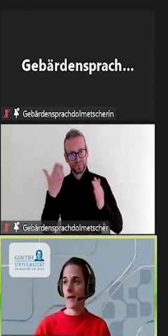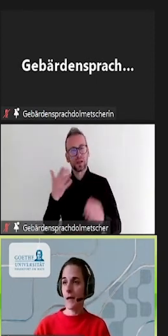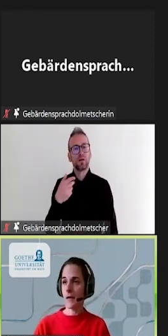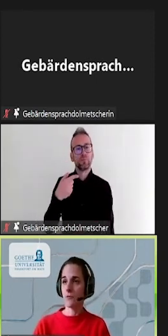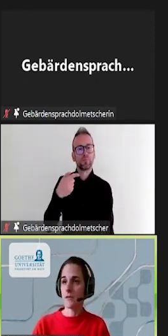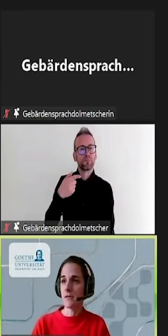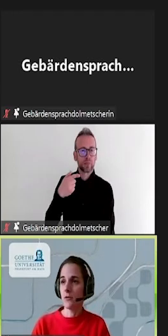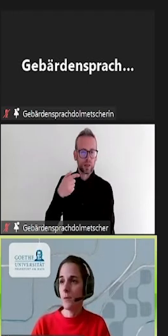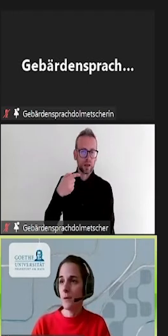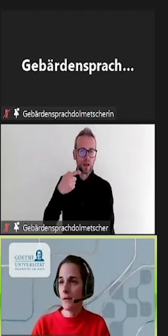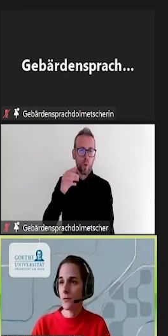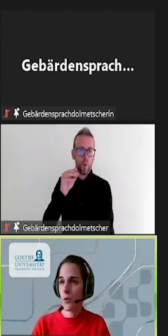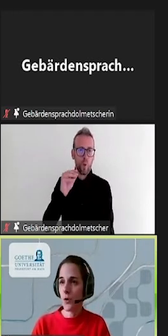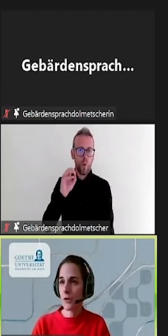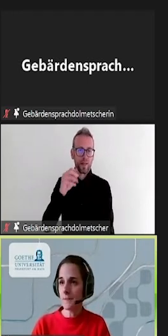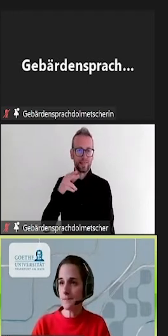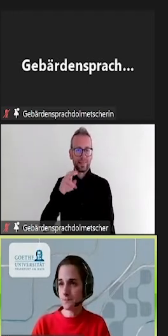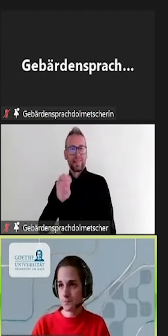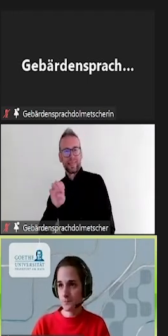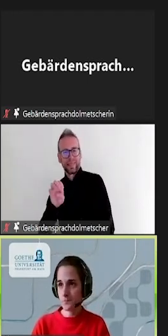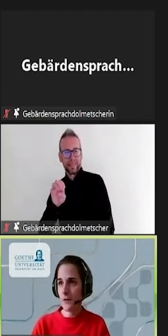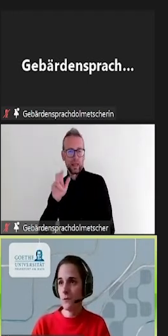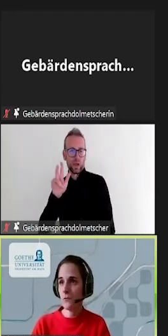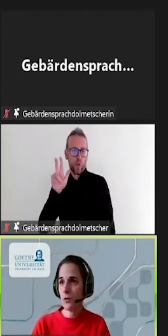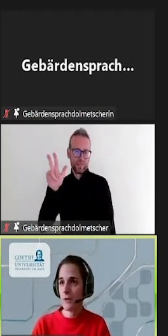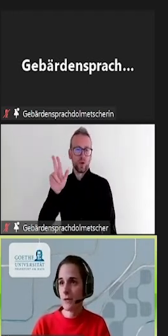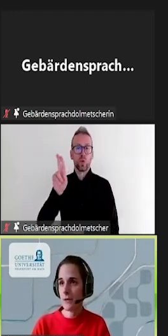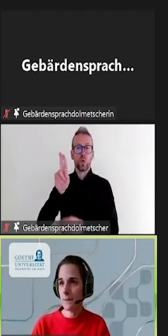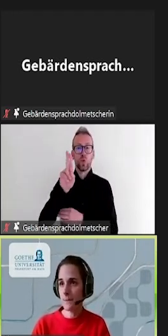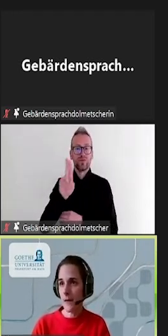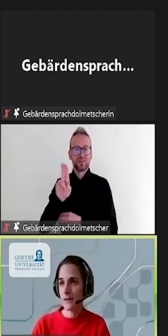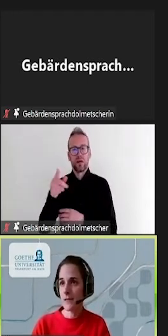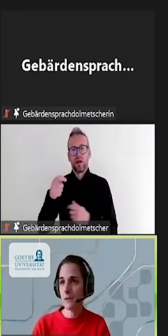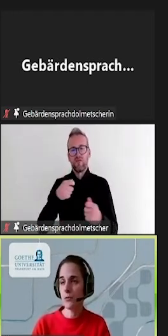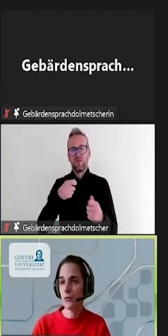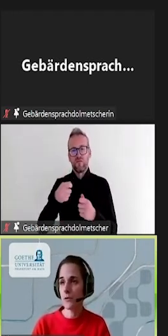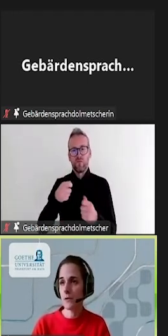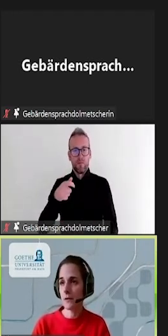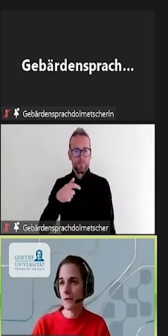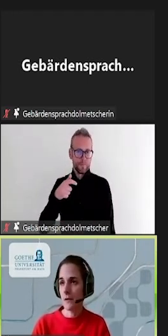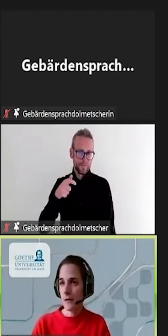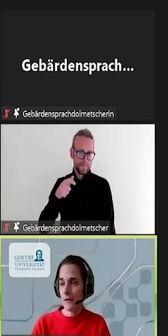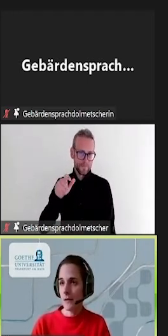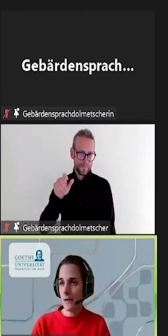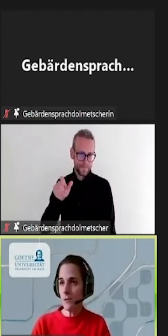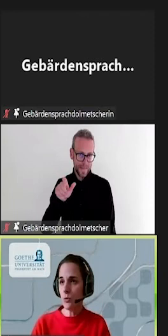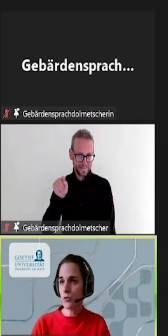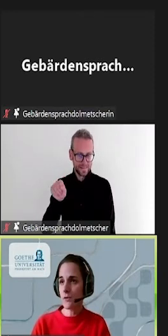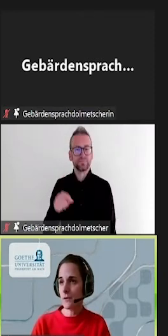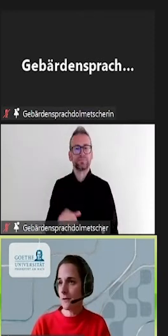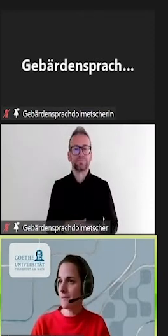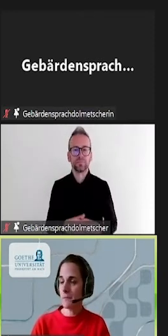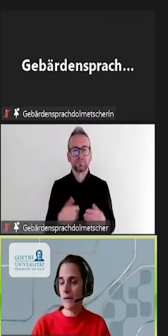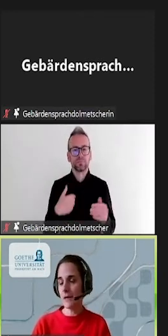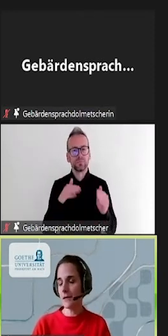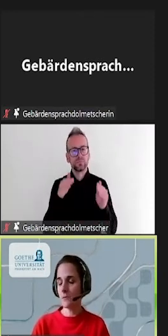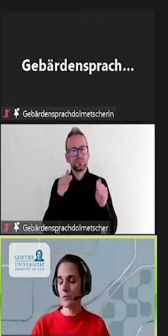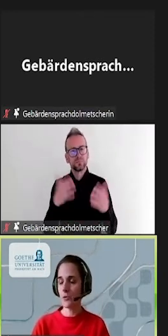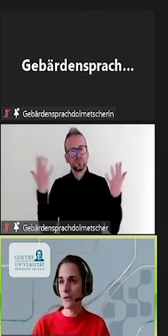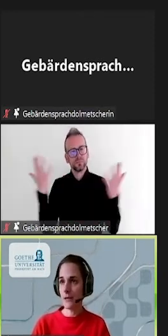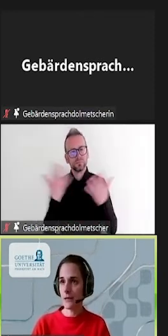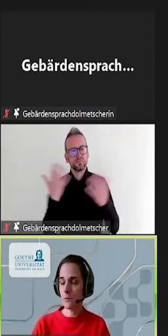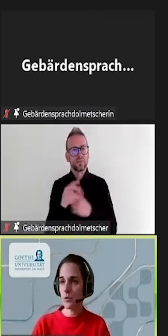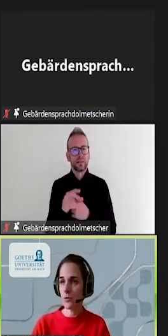Ein kurzer Überblick für heute. Wir wollen eine zehnminütige Input, mit einer